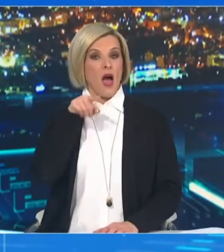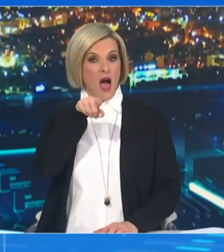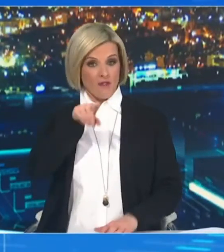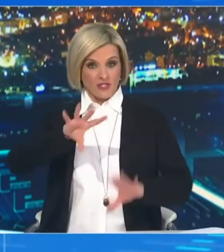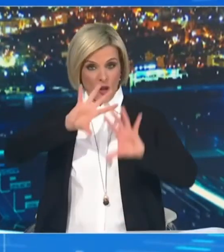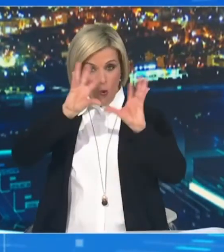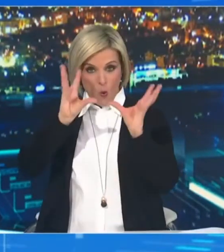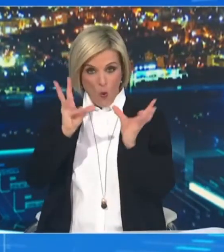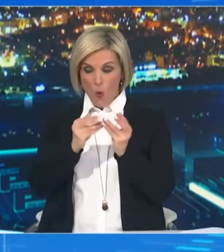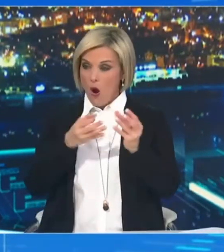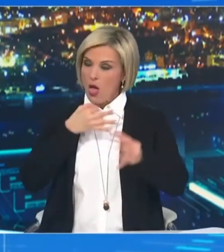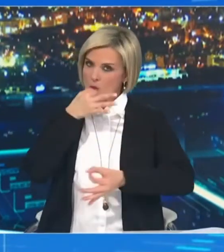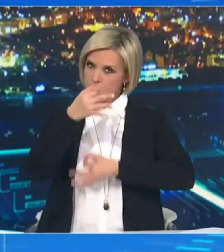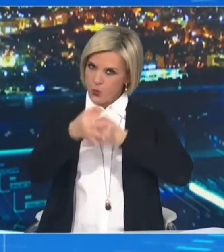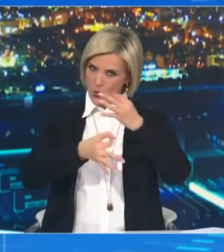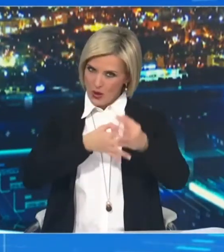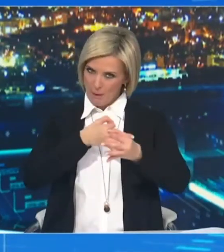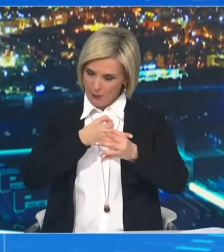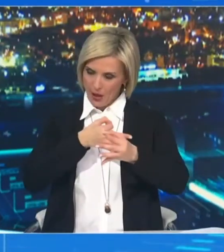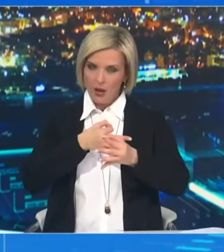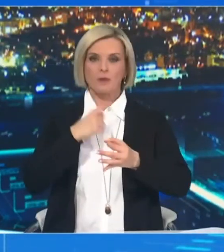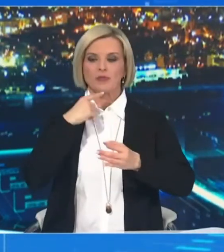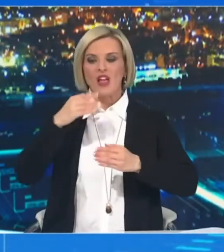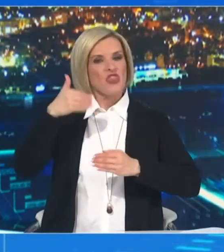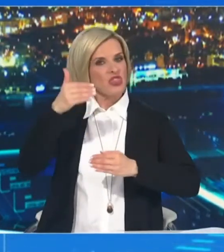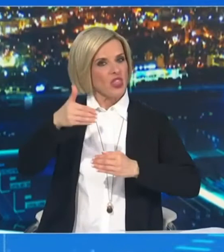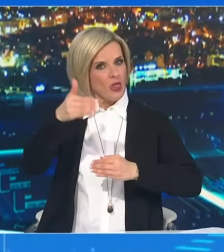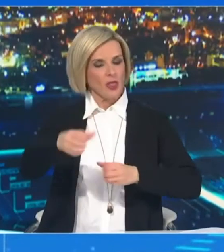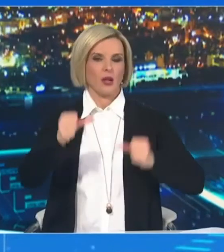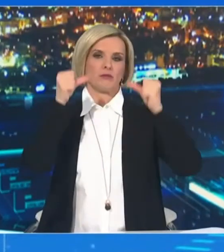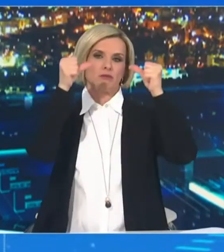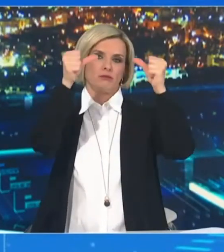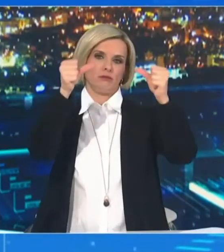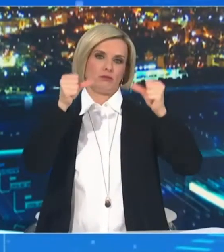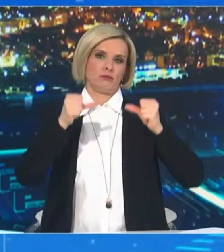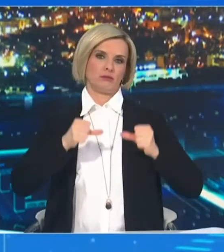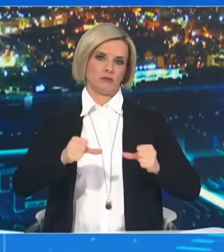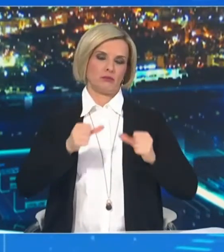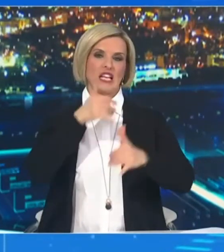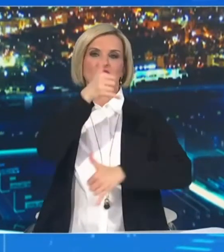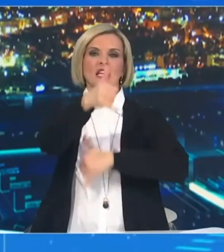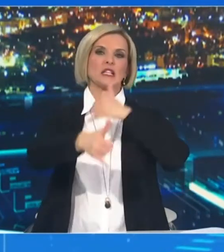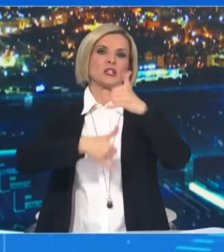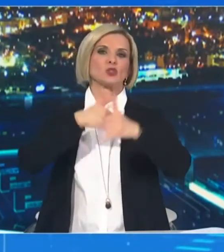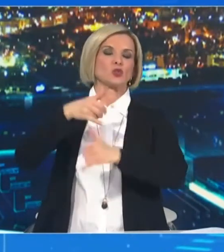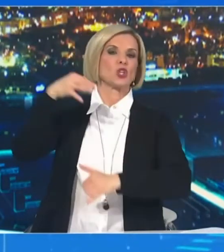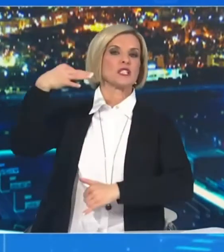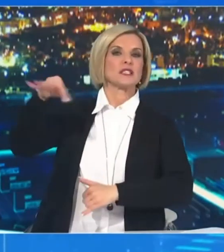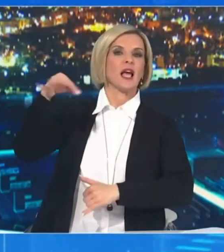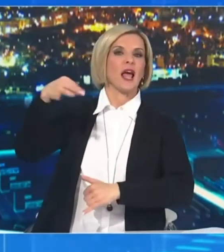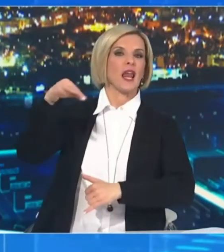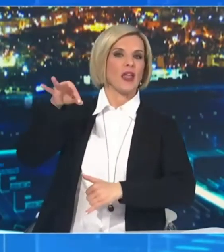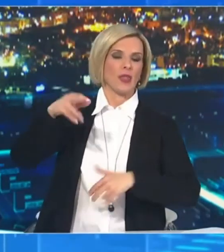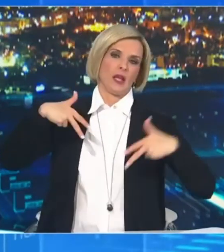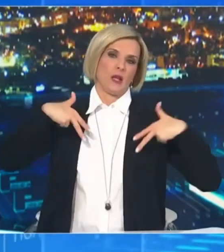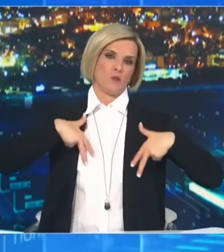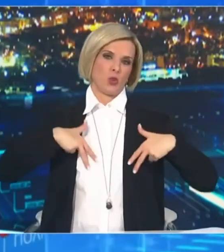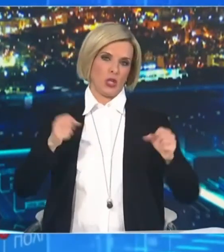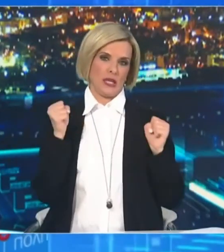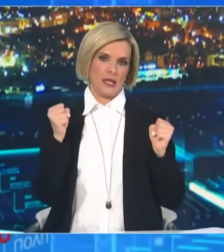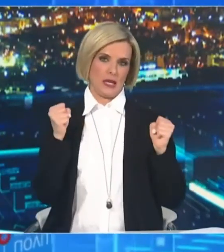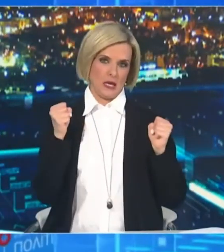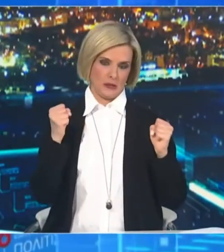ημέρες θα δημοσιοποιηθούν και θα αναρτηθούν και στην σελίδα του Υπουργείου.